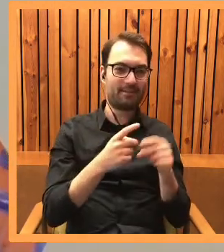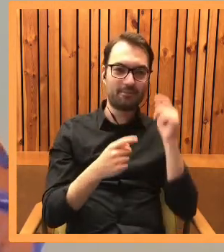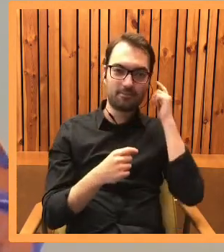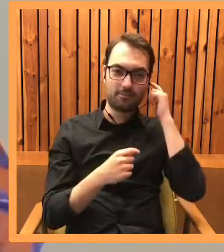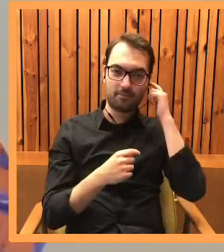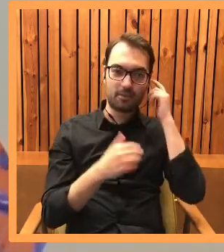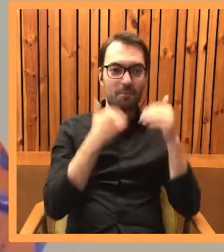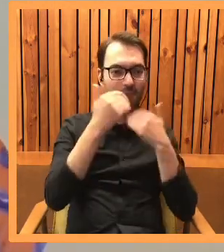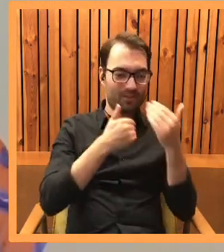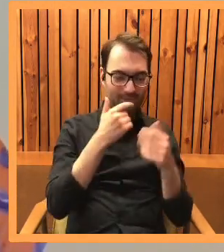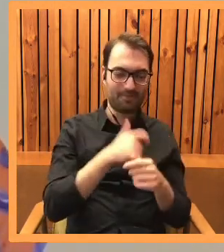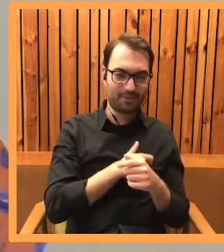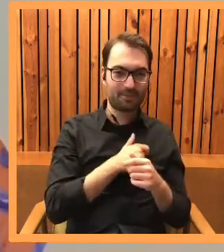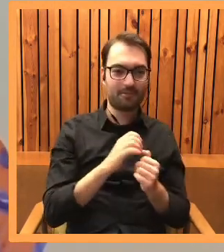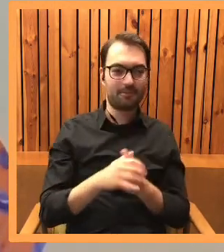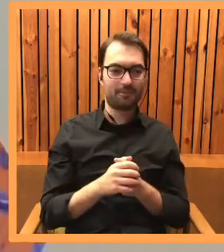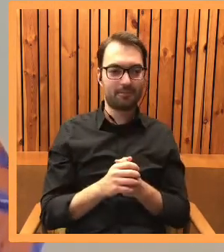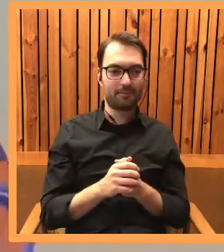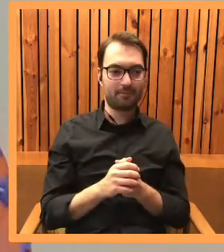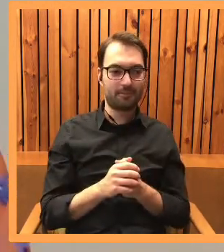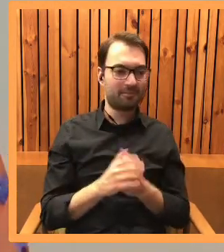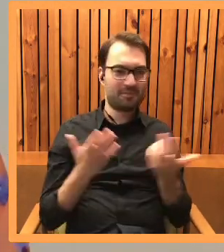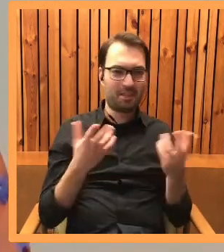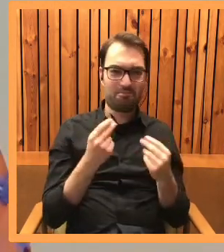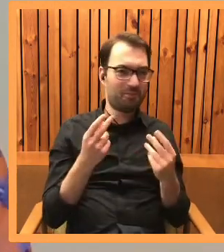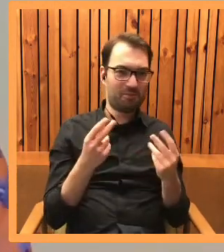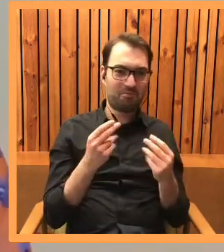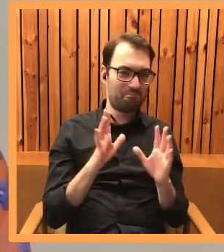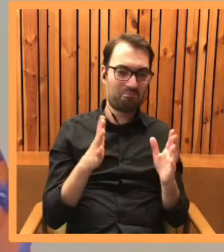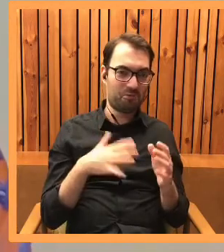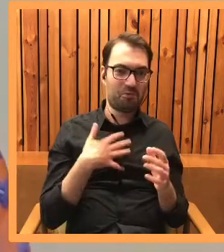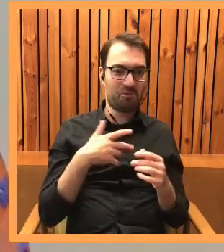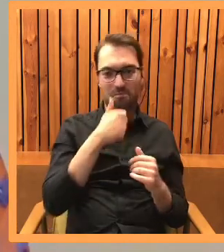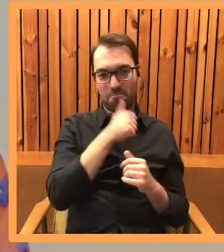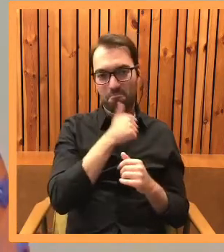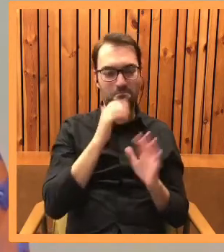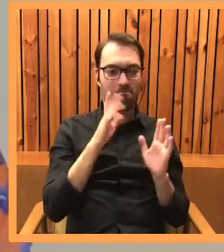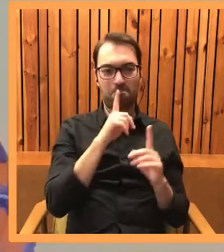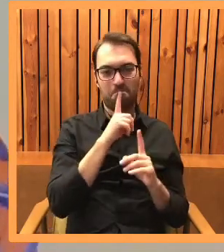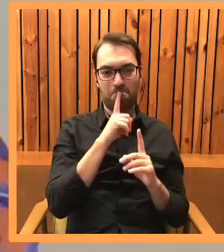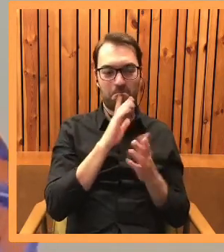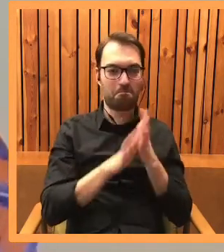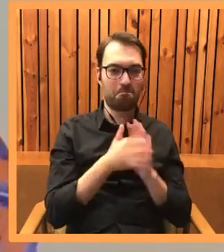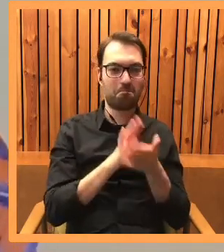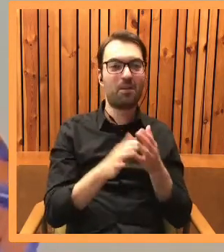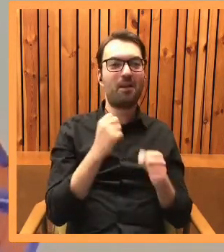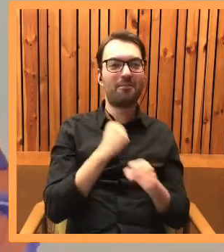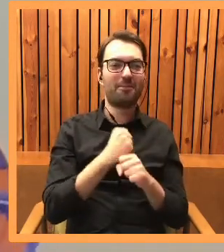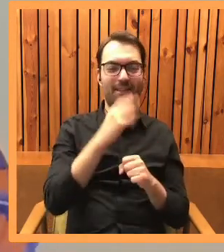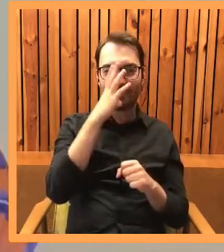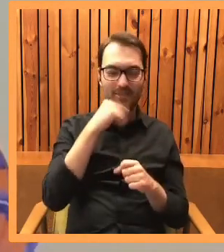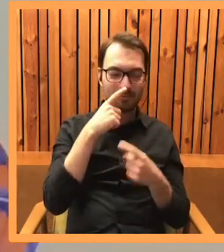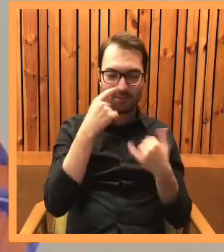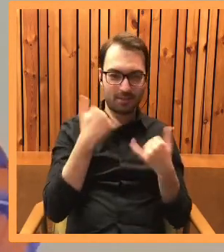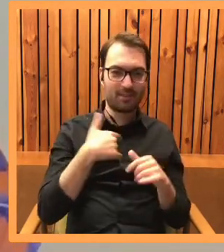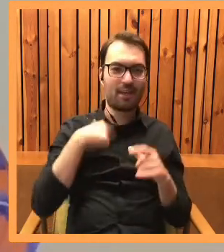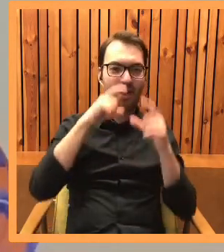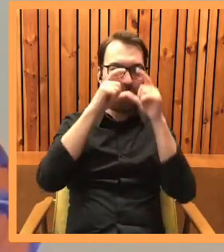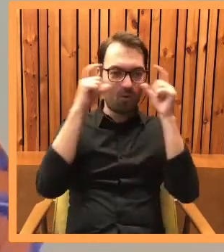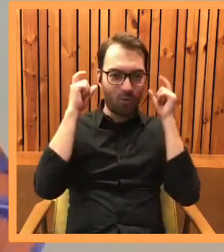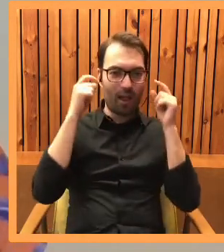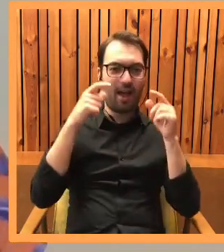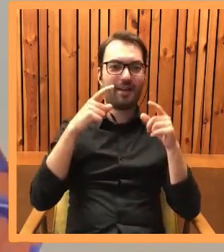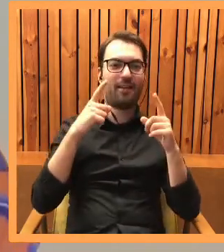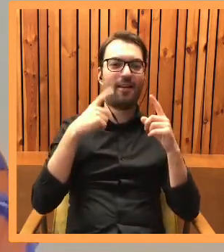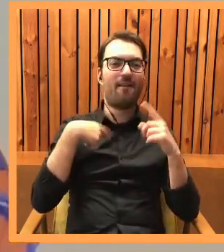Pozdrawiam serdecznie. A tak to nie. O dziwo, jestem inkognito. Też w pracy wygląda się inaczej, tak? Ja siedzę w okularach,